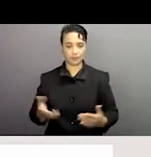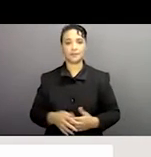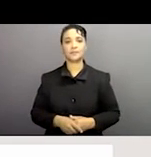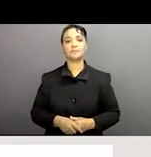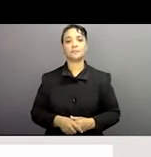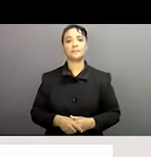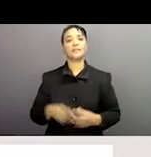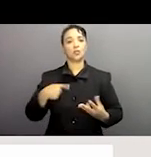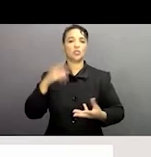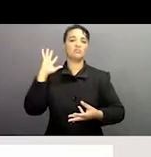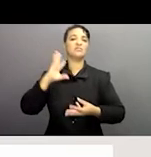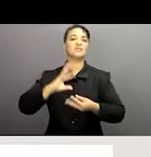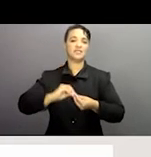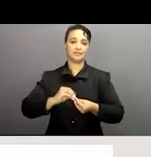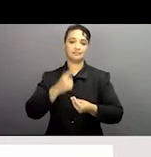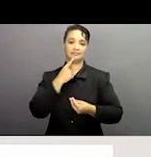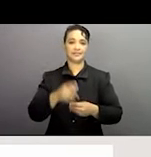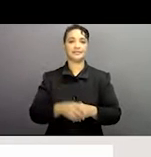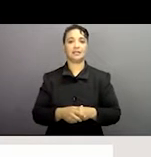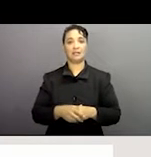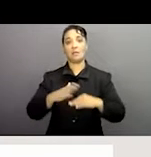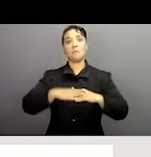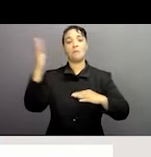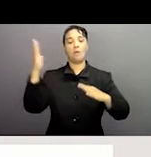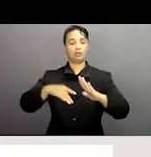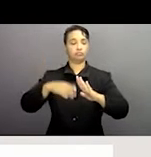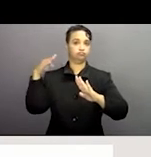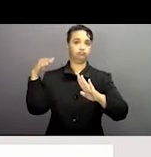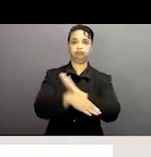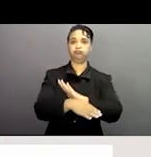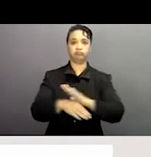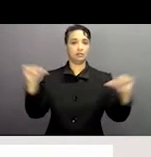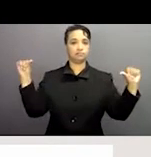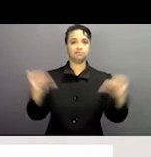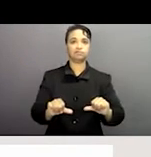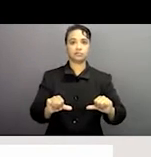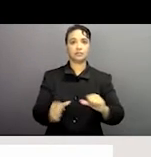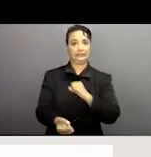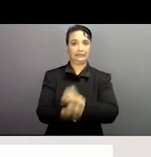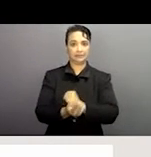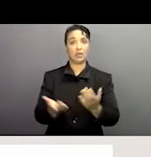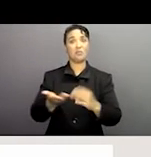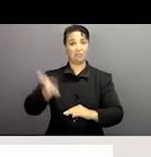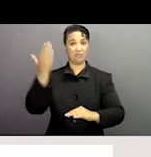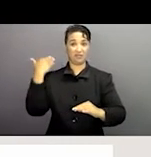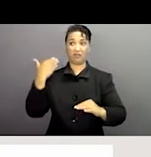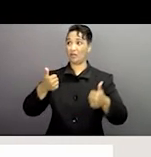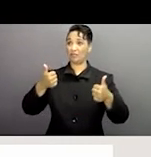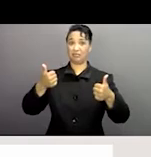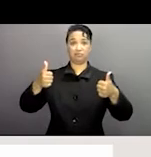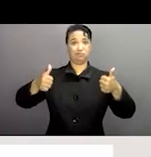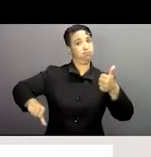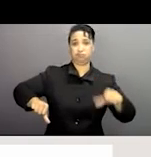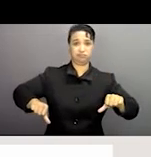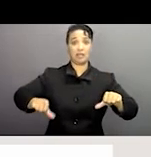dirais qu'on pourrait le résumer en amende, par exemple, il est en train d'empirer, d'empirer de ce qu'il était